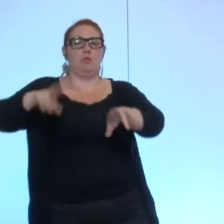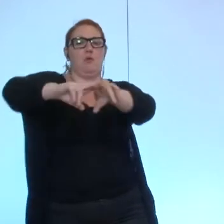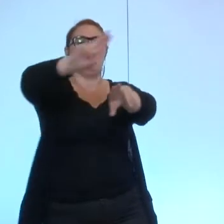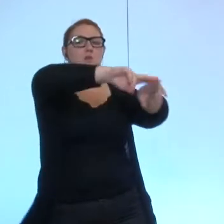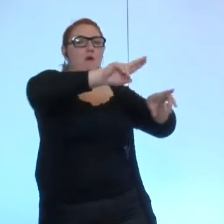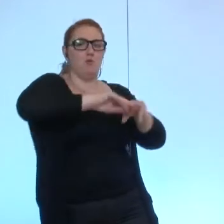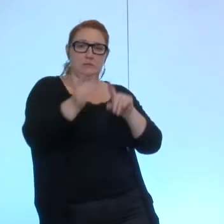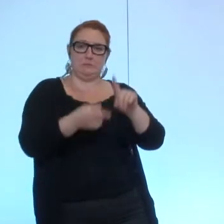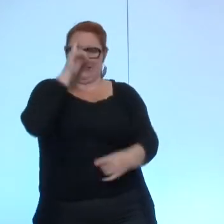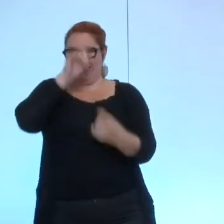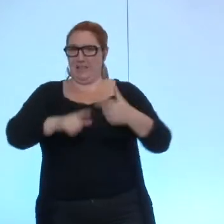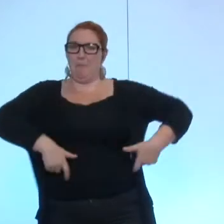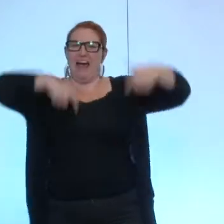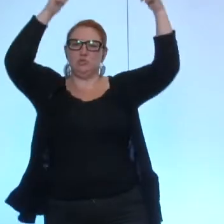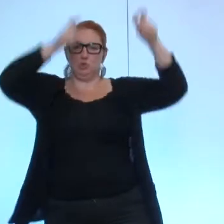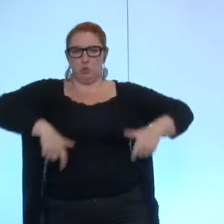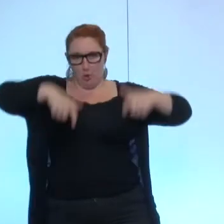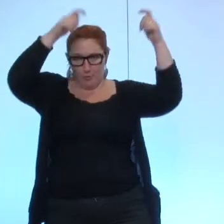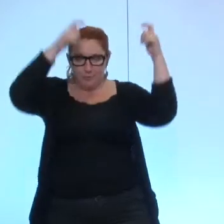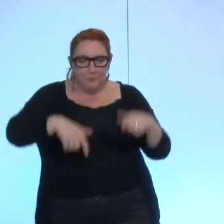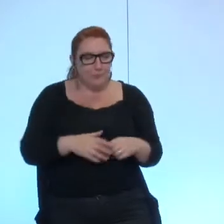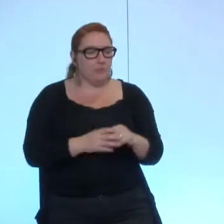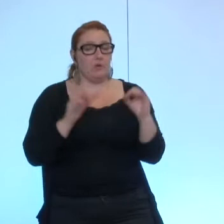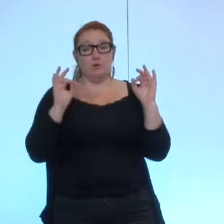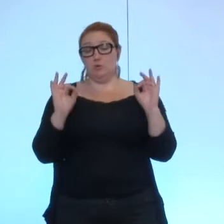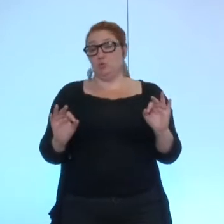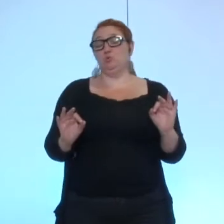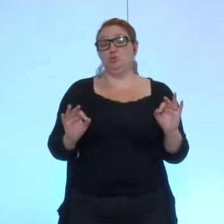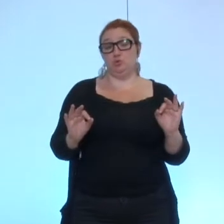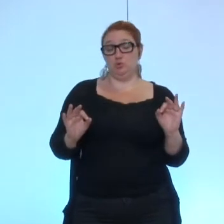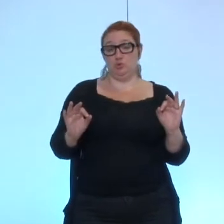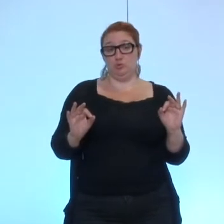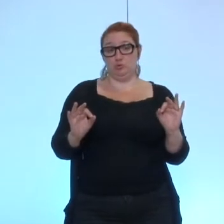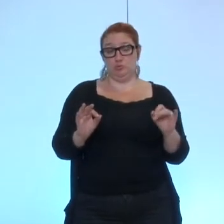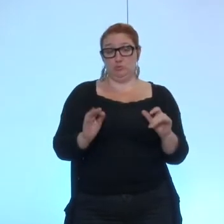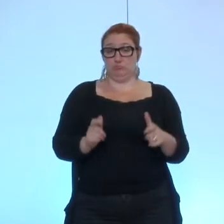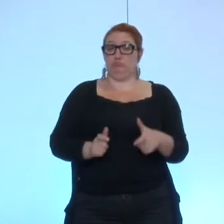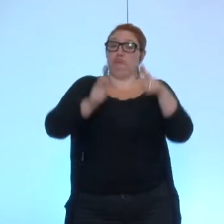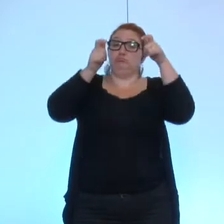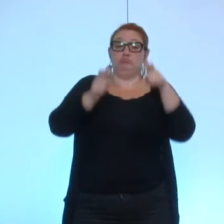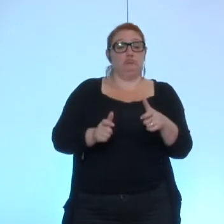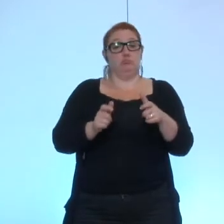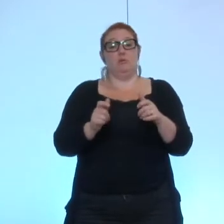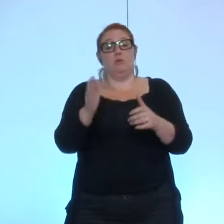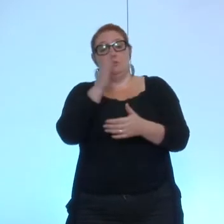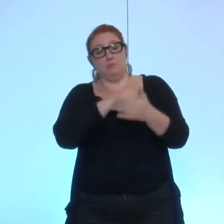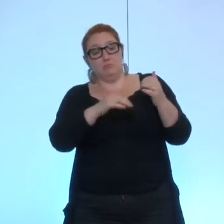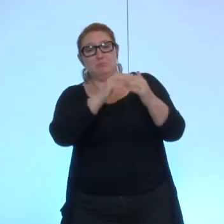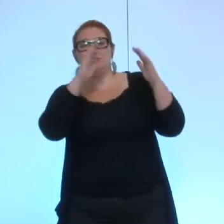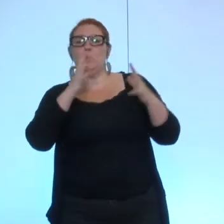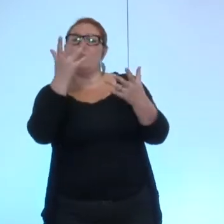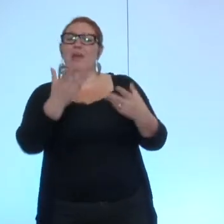concerne les ascenseurs et donc que ce et bien cette maison d'accueil